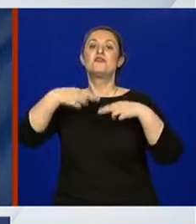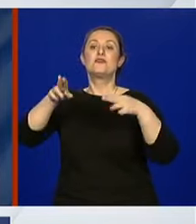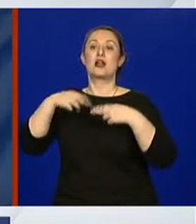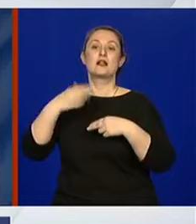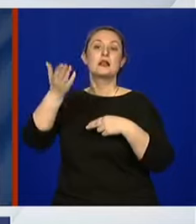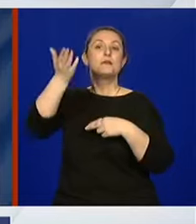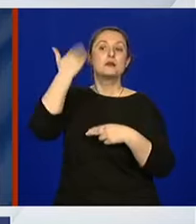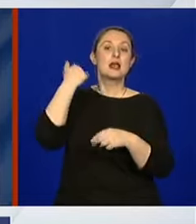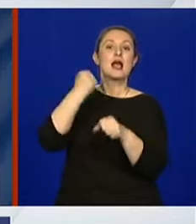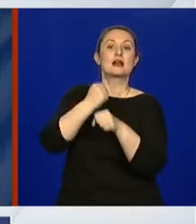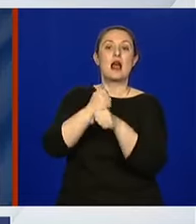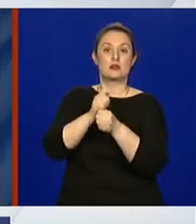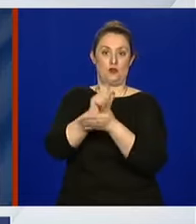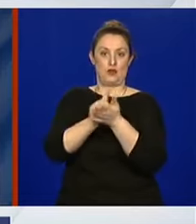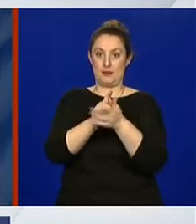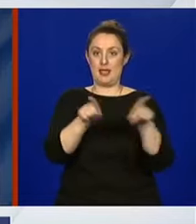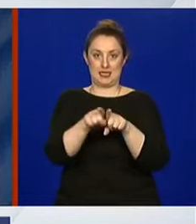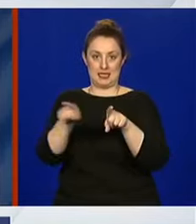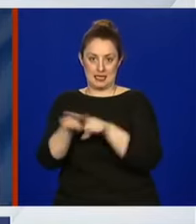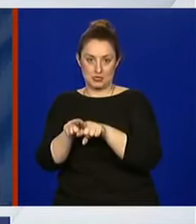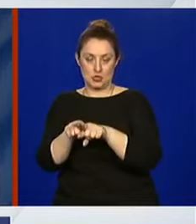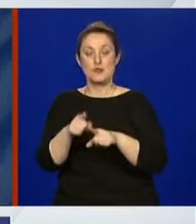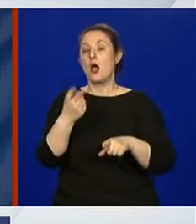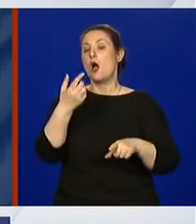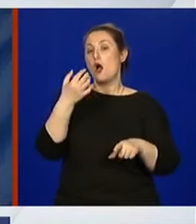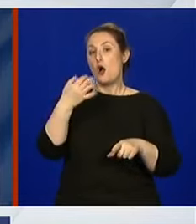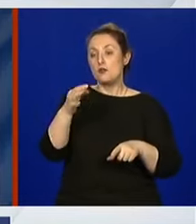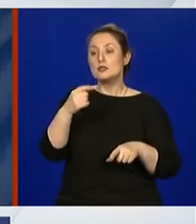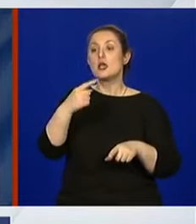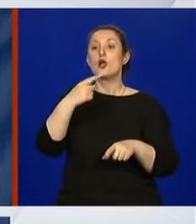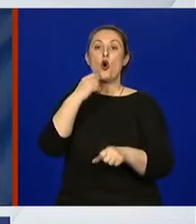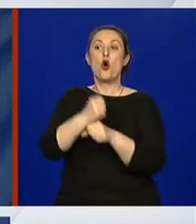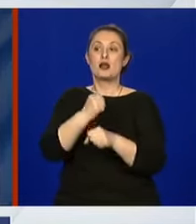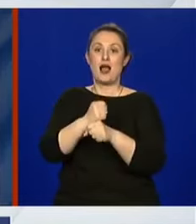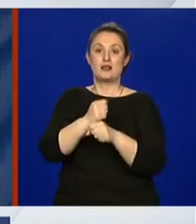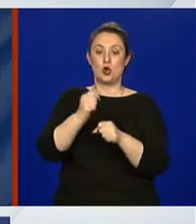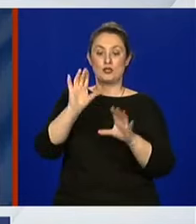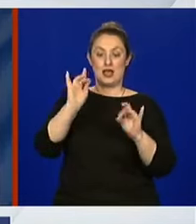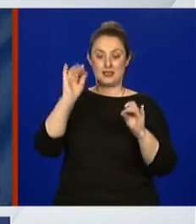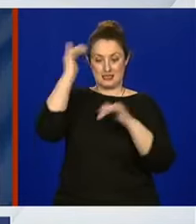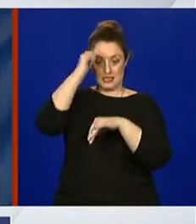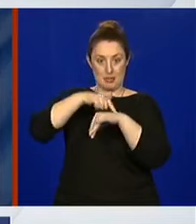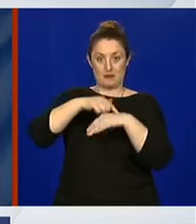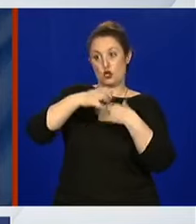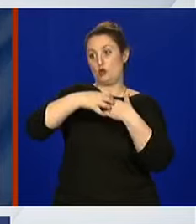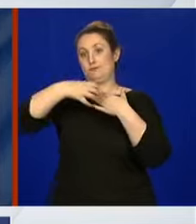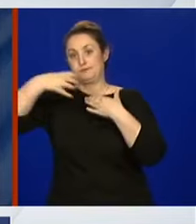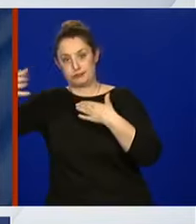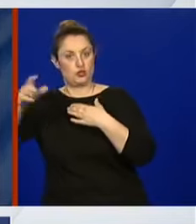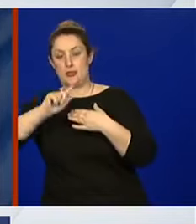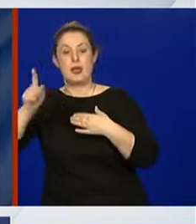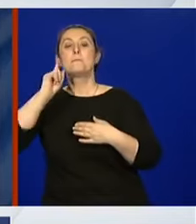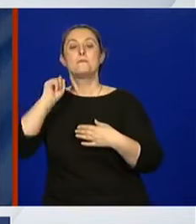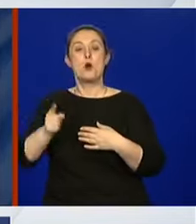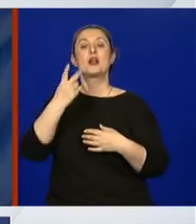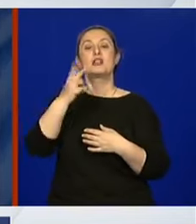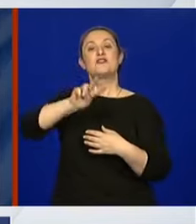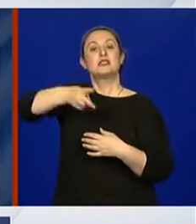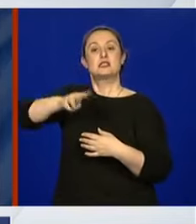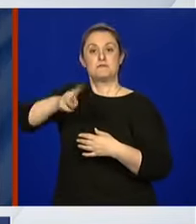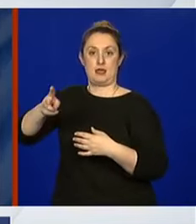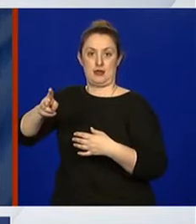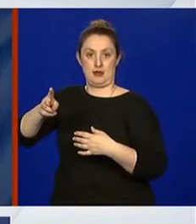su imali. Naravno, uz onu specifičnost da oni koji rade dulje od 10 sati moraju imati dvije smjene sa